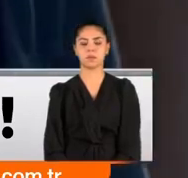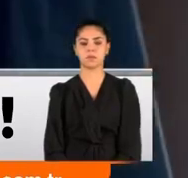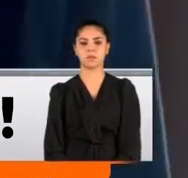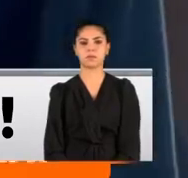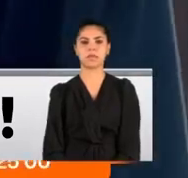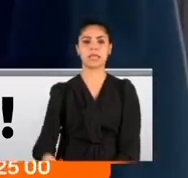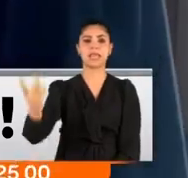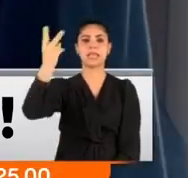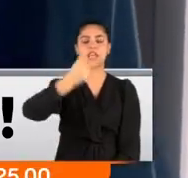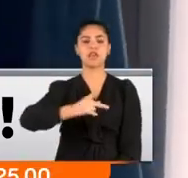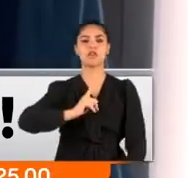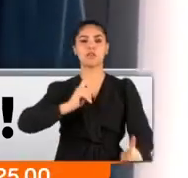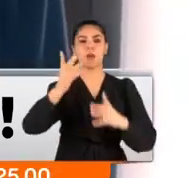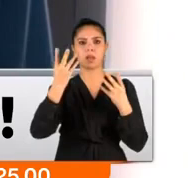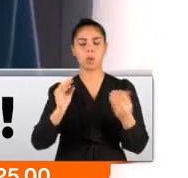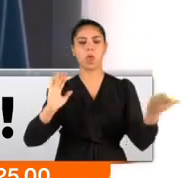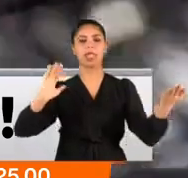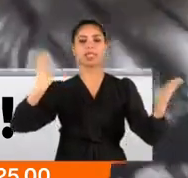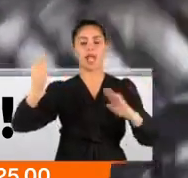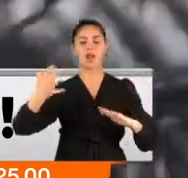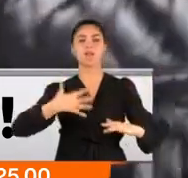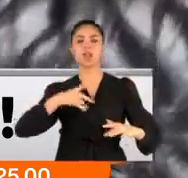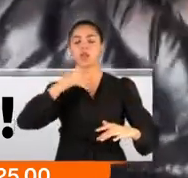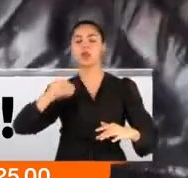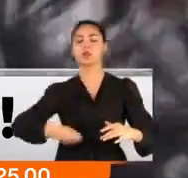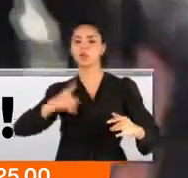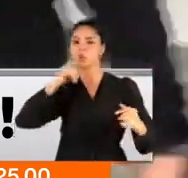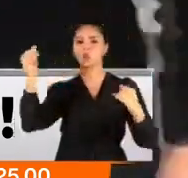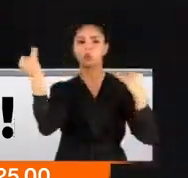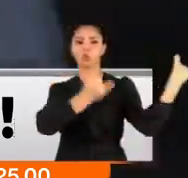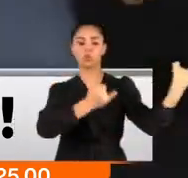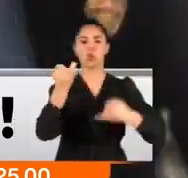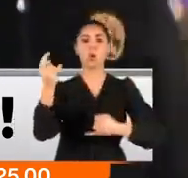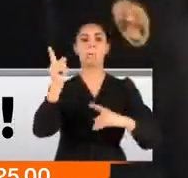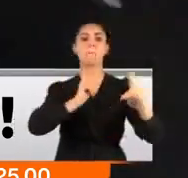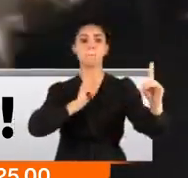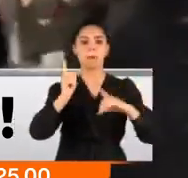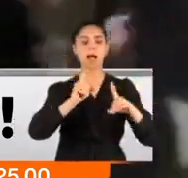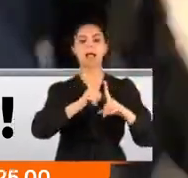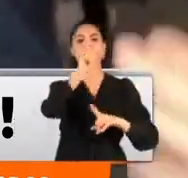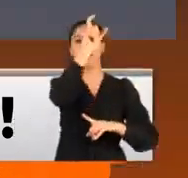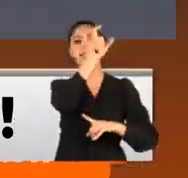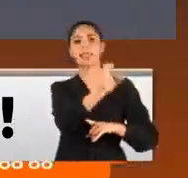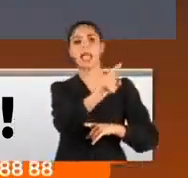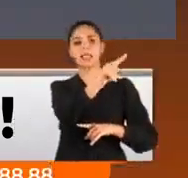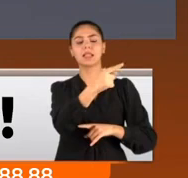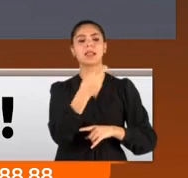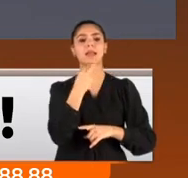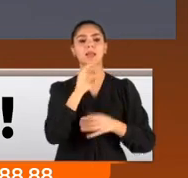İkinci perde açıldı. Taraflar birbirini suçladı. Ama mahkemeye Deniz Buluksuz'un bu sözleri damga vurdu.